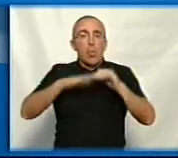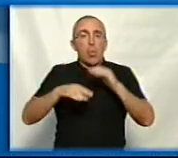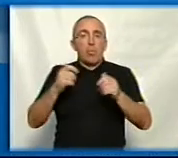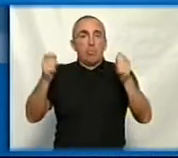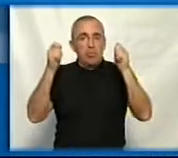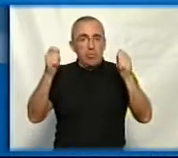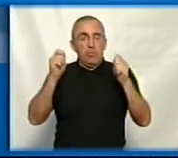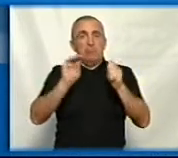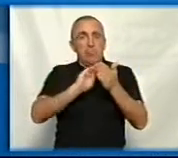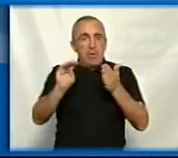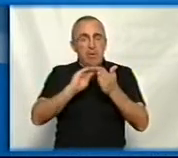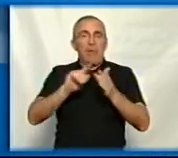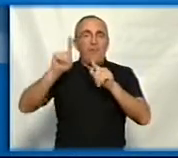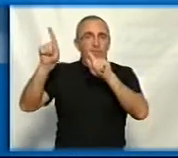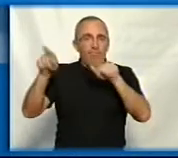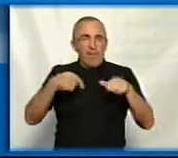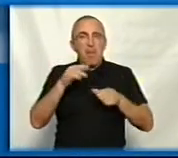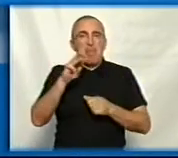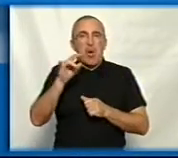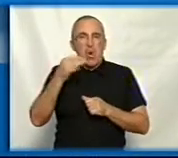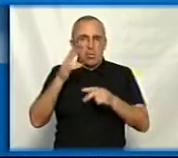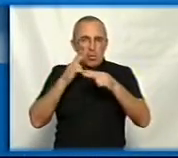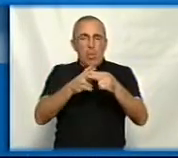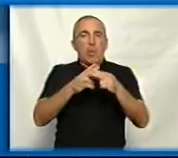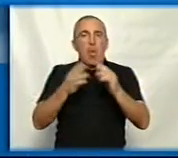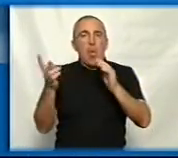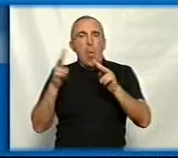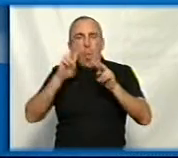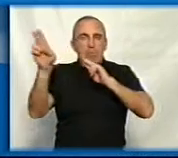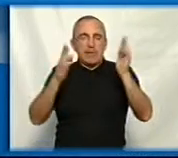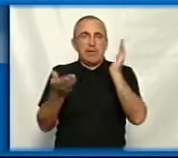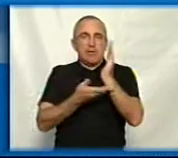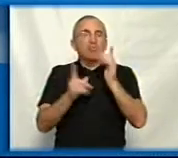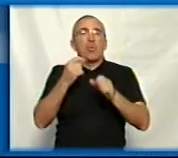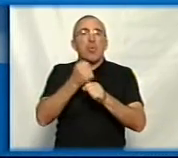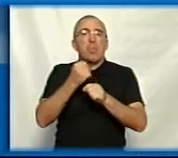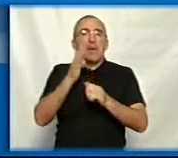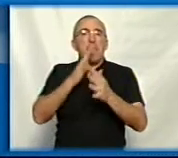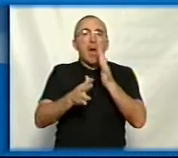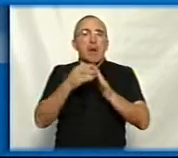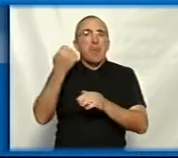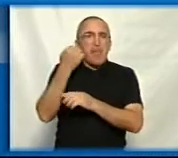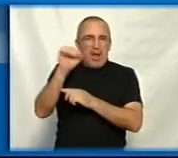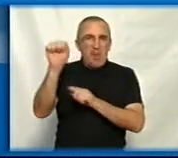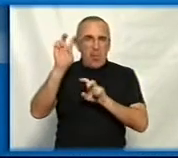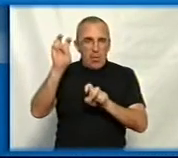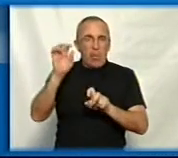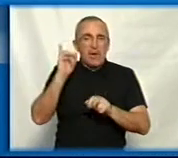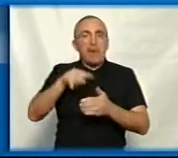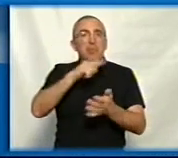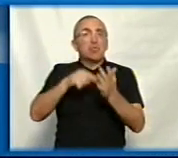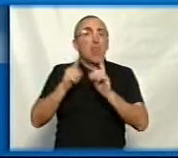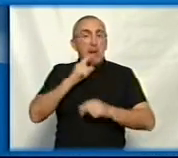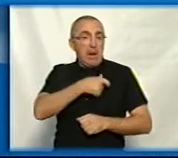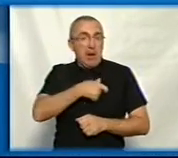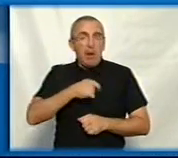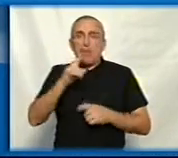плакати з написами «Вимагаємо мораторій на обрізку дерев», «Що виробили з парком перемоги» та попри все депутати міської ради Кропивницького не